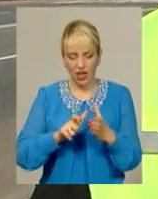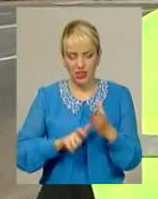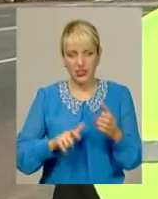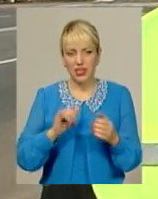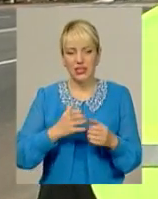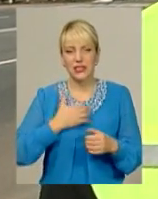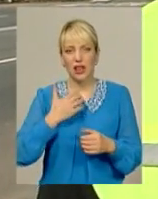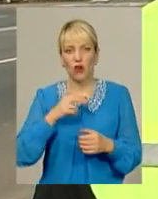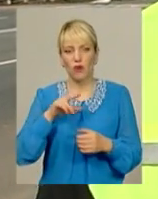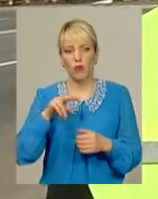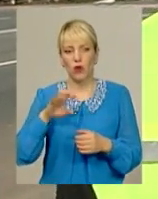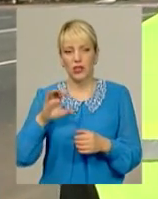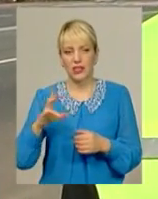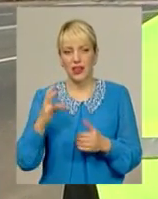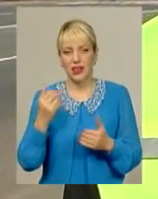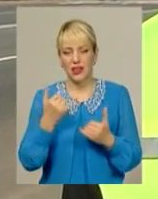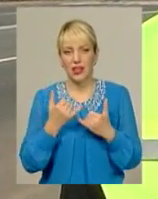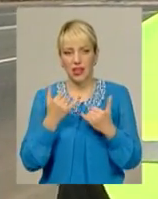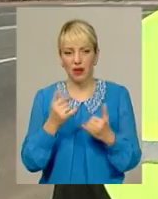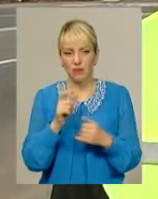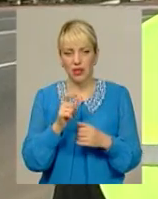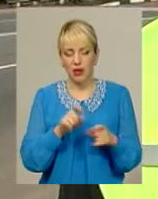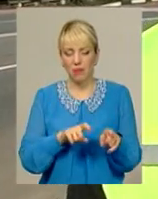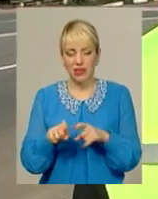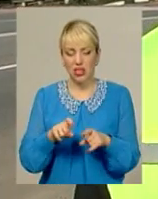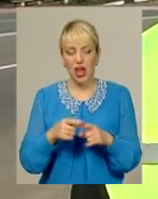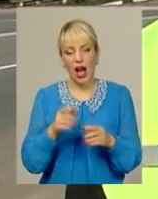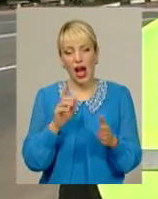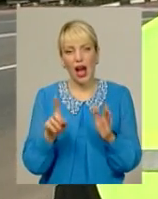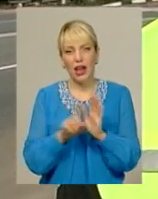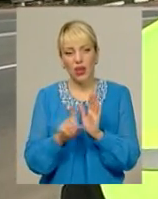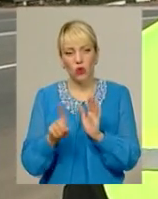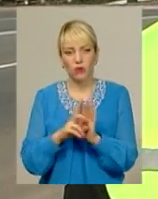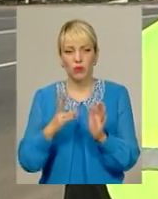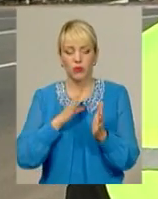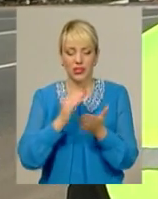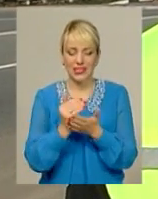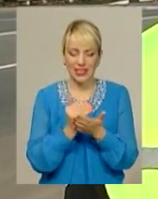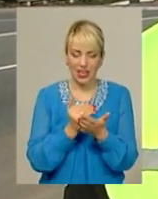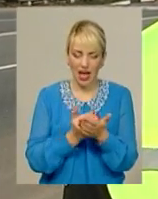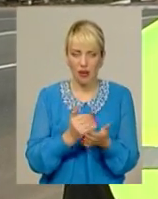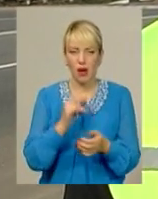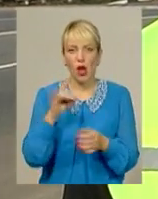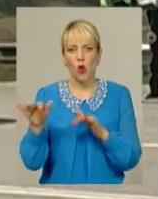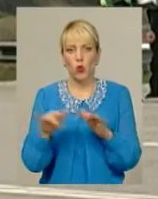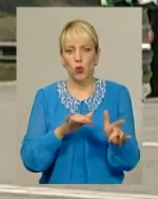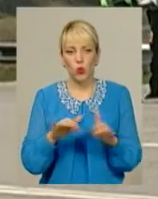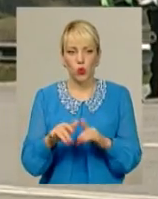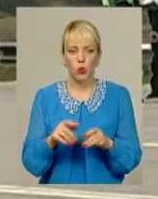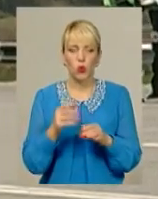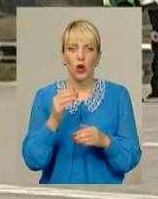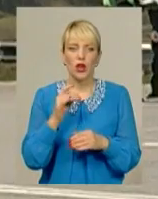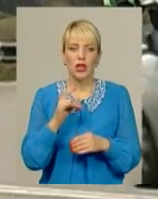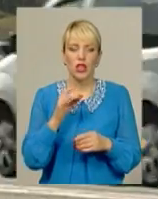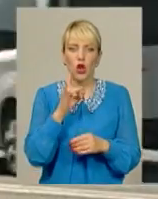і страховий полюс на пасажирів. В діяльності регулярні перевезення має бути схема руху, розклад руху, таблиця вартості проїзду. Та хоч